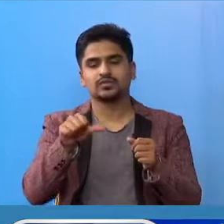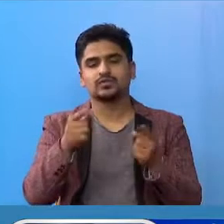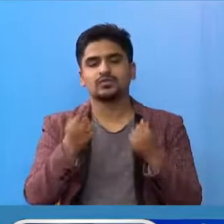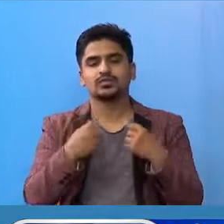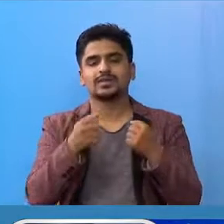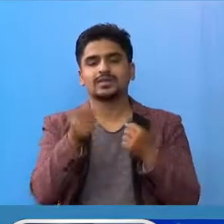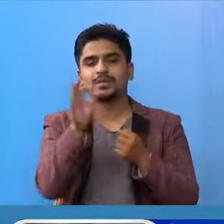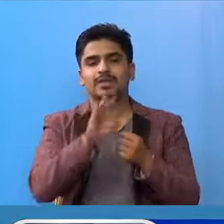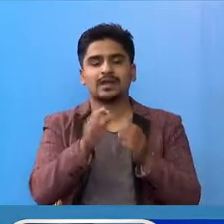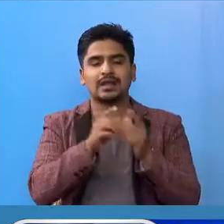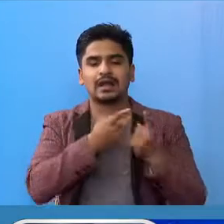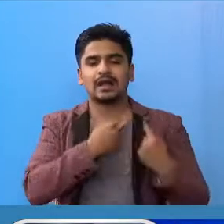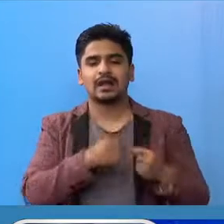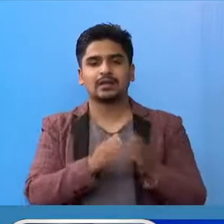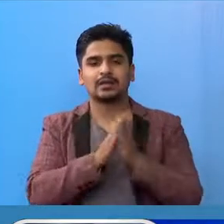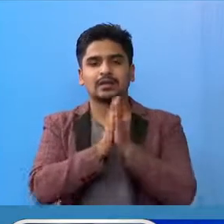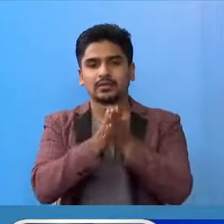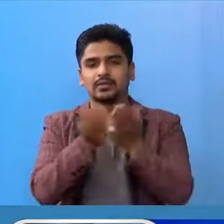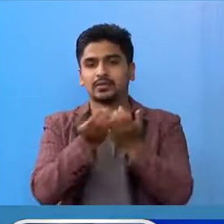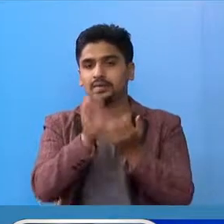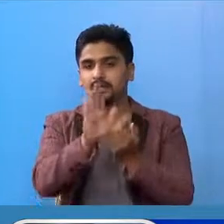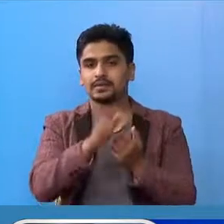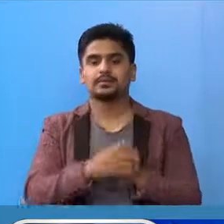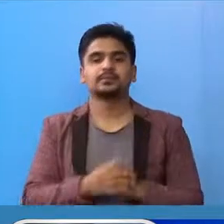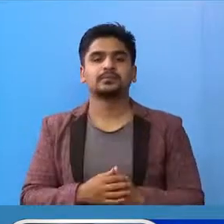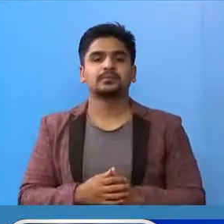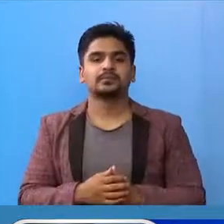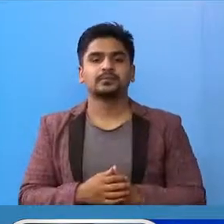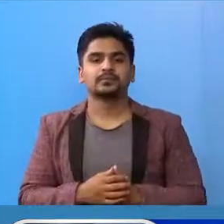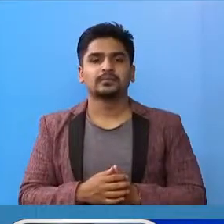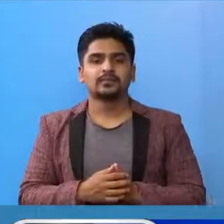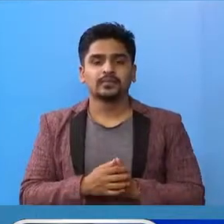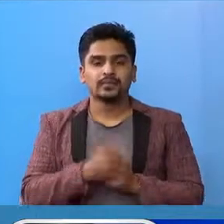जन्चंक्य मंत्राले हार दिक अपील गर्दा छा।